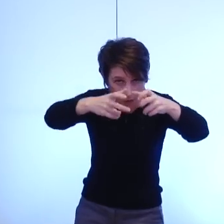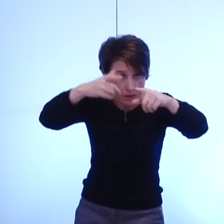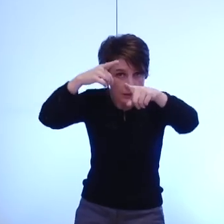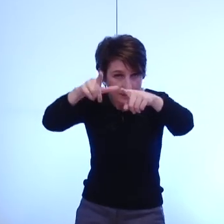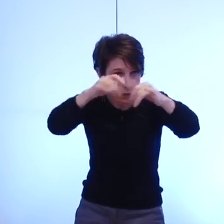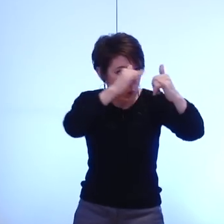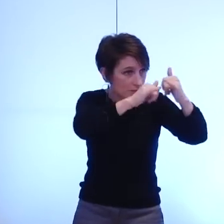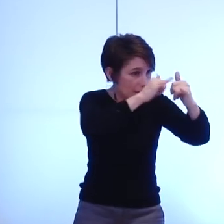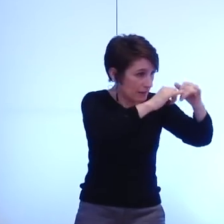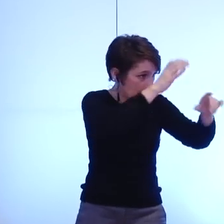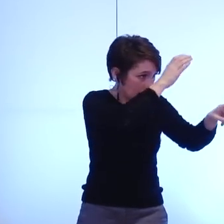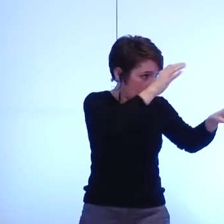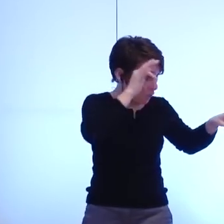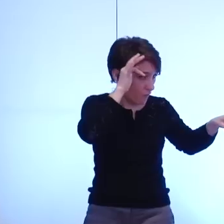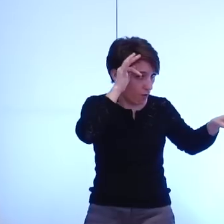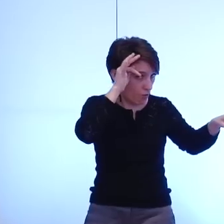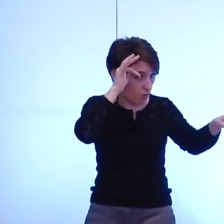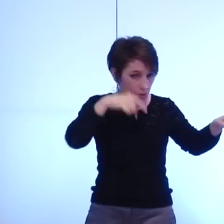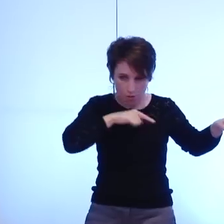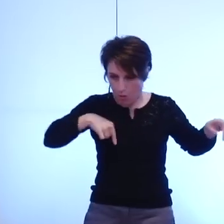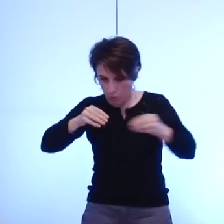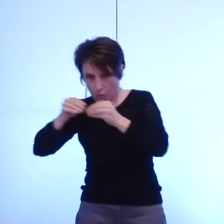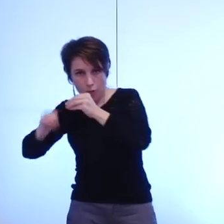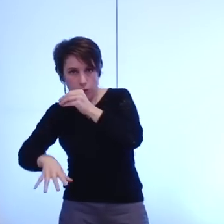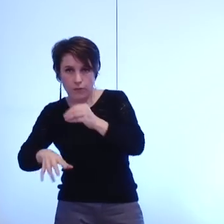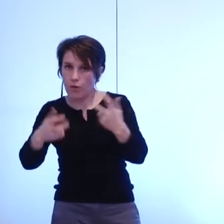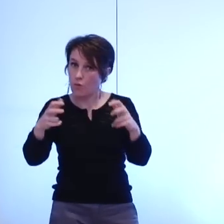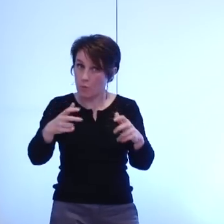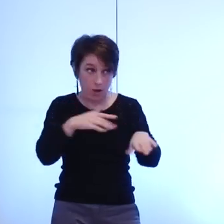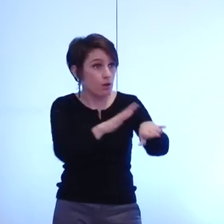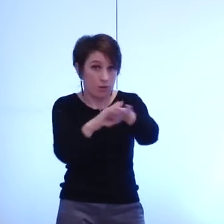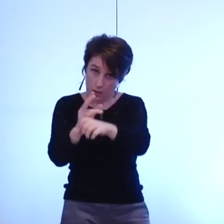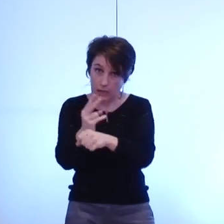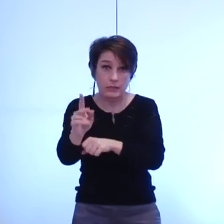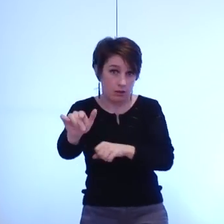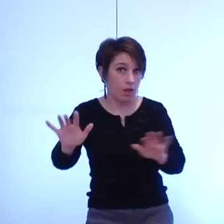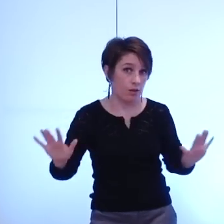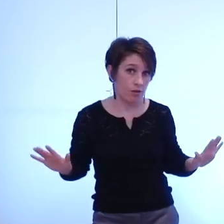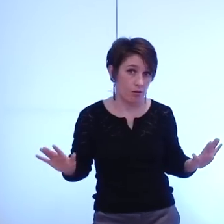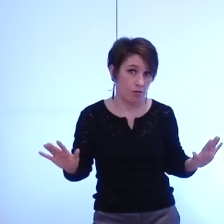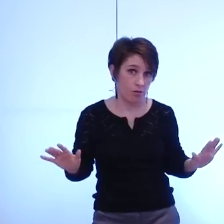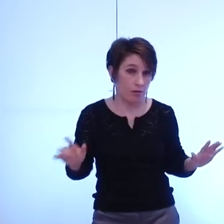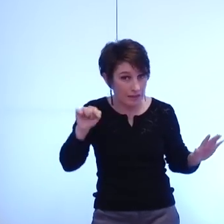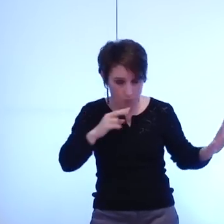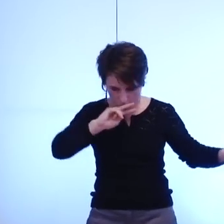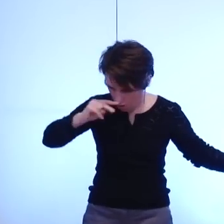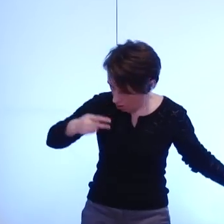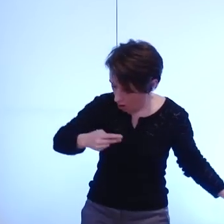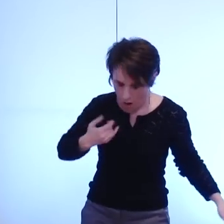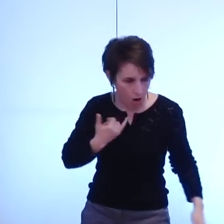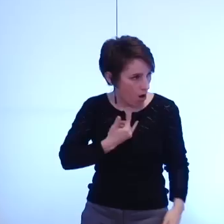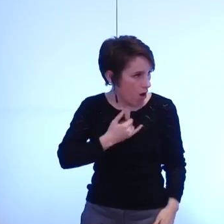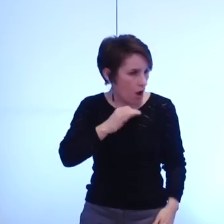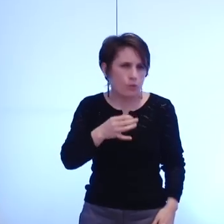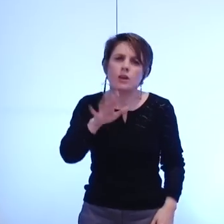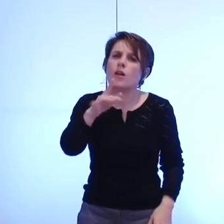-Etienne Clermont je ne veux effrayer personne mais le risque existe et il faut que nous en prenions conscience non pas en rentrant dans